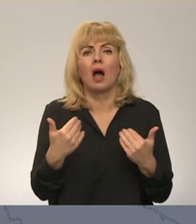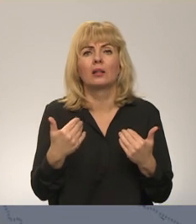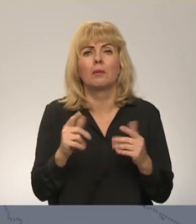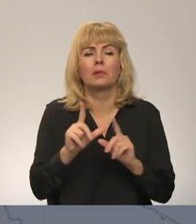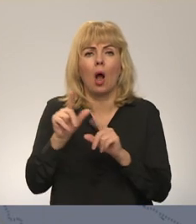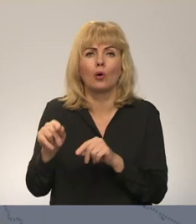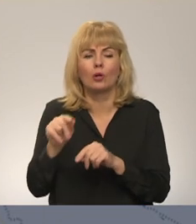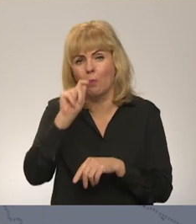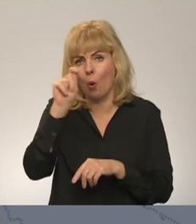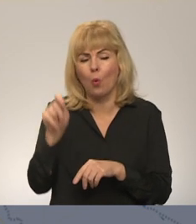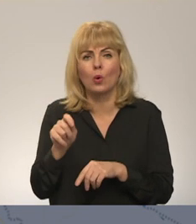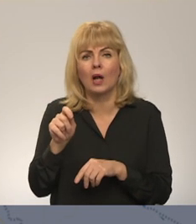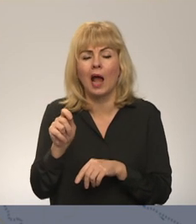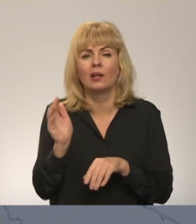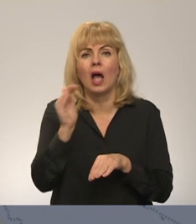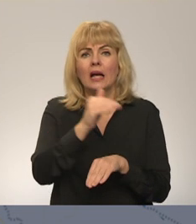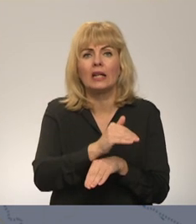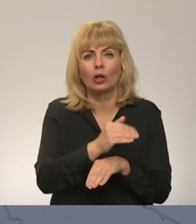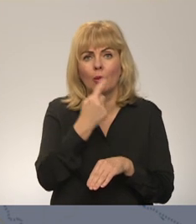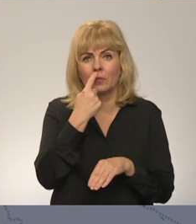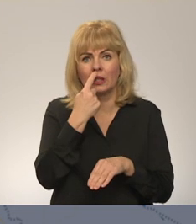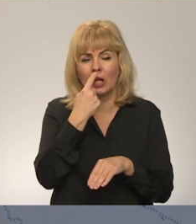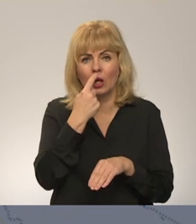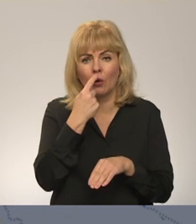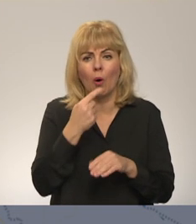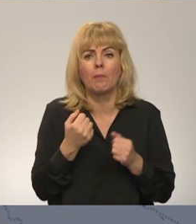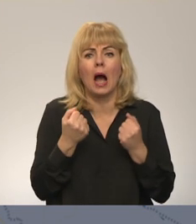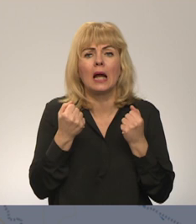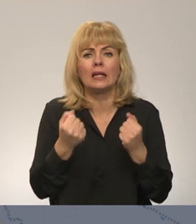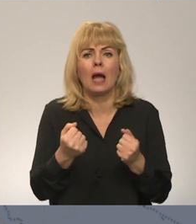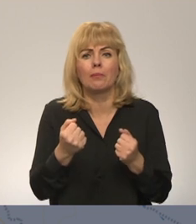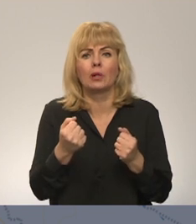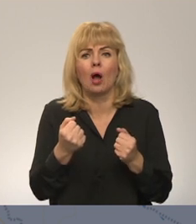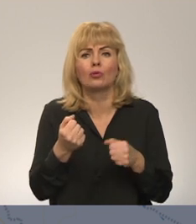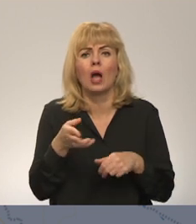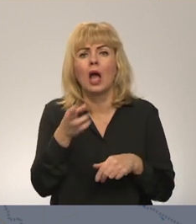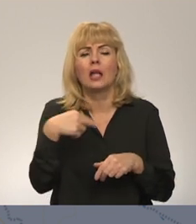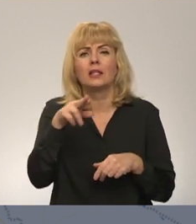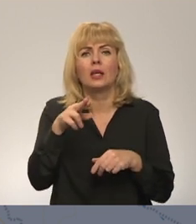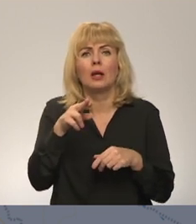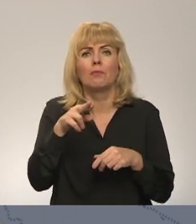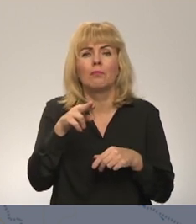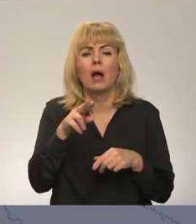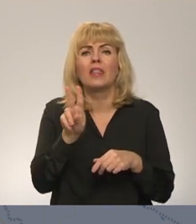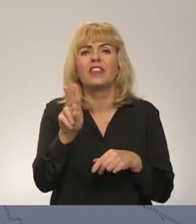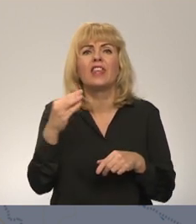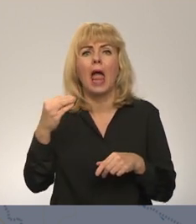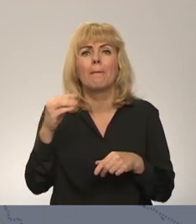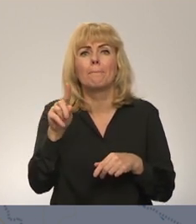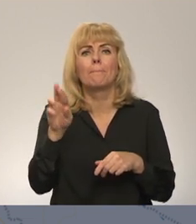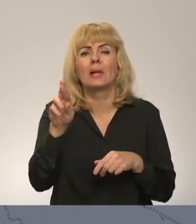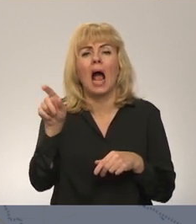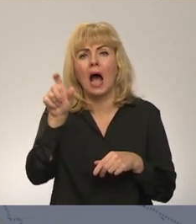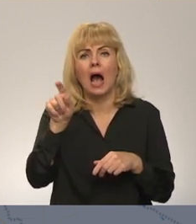Girdzienā mēs tikko, kā iebraucām ģipro pilsētā. Šķēsosim ģeprs upi un tālāk